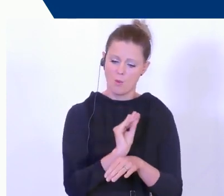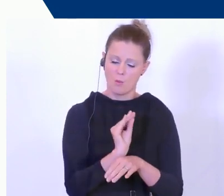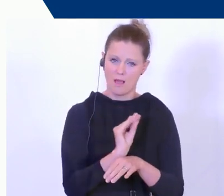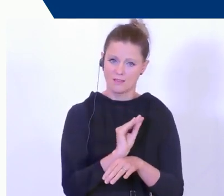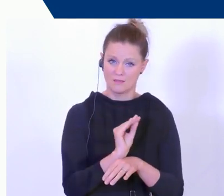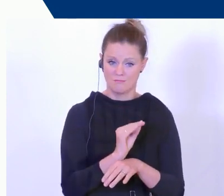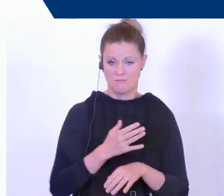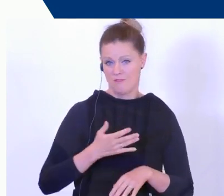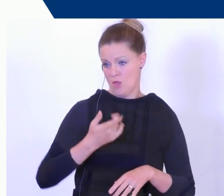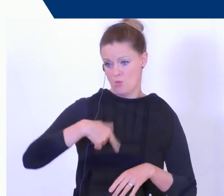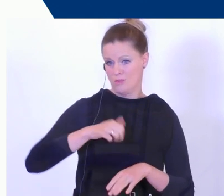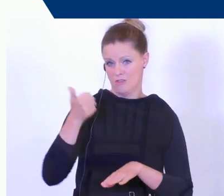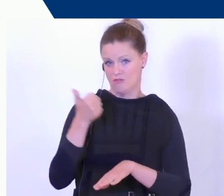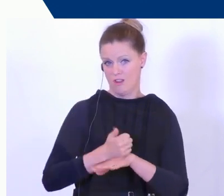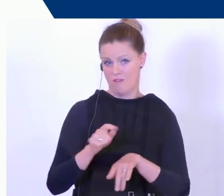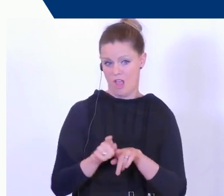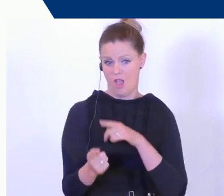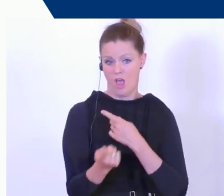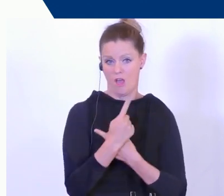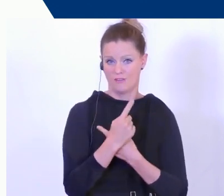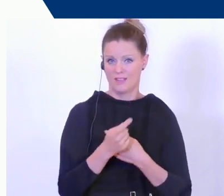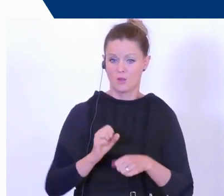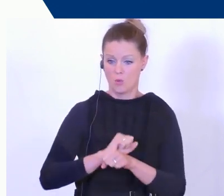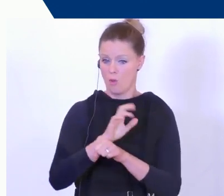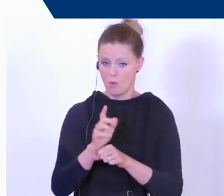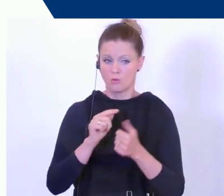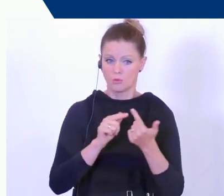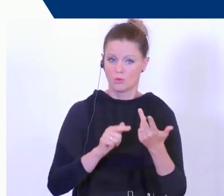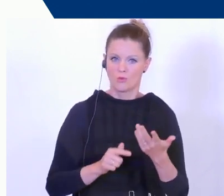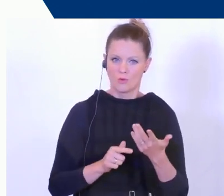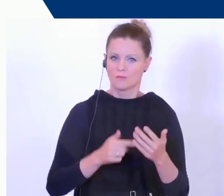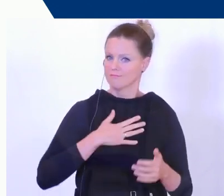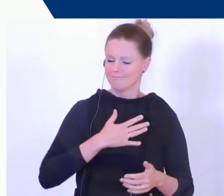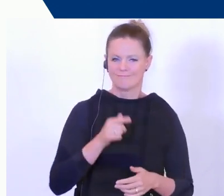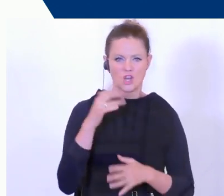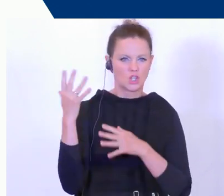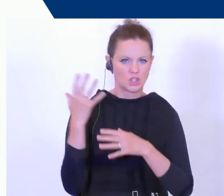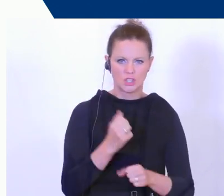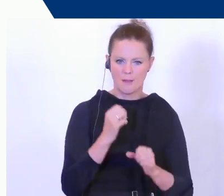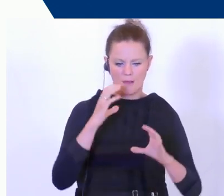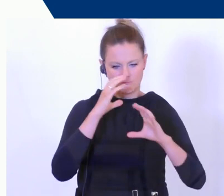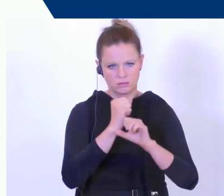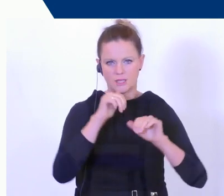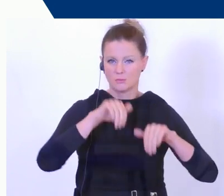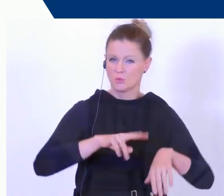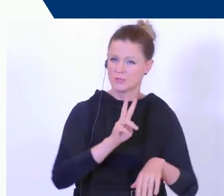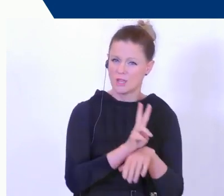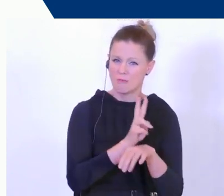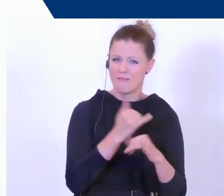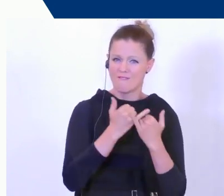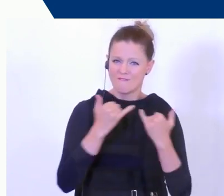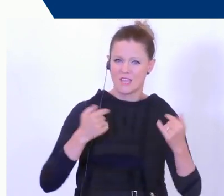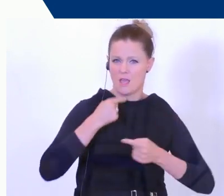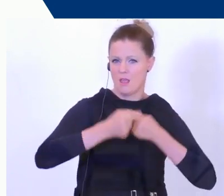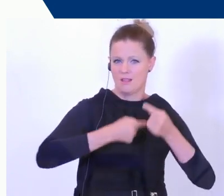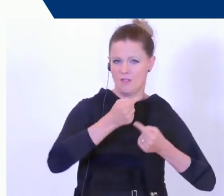unserer Chefs, trotz Corona, trotz anderer Aufgabenstellungen, weil hier muss man enorm aufpassen, wie sich die Dinge entwickeln